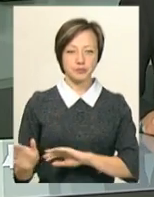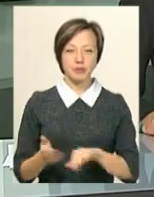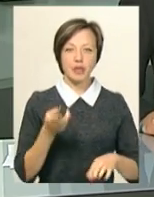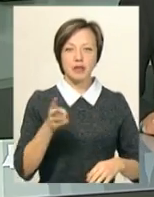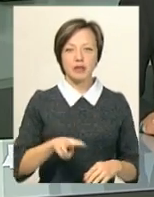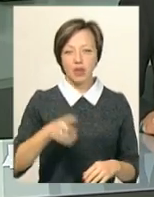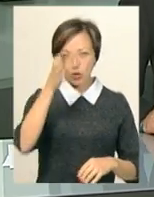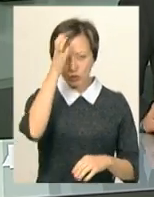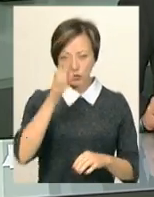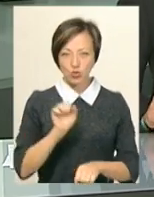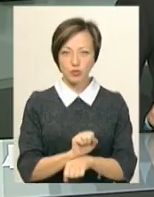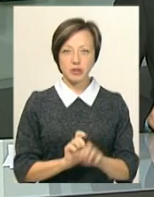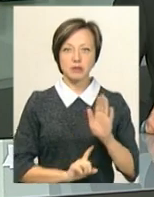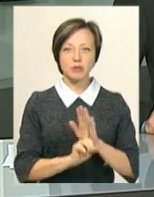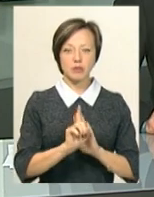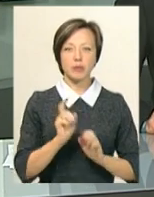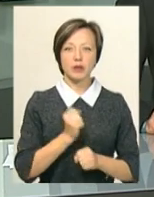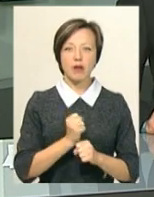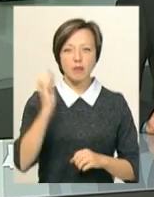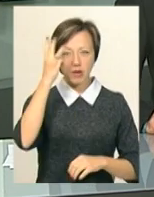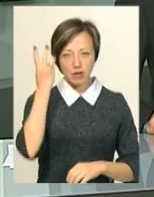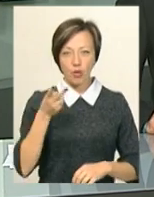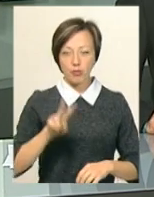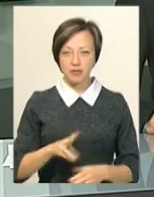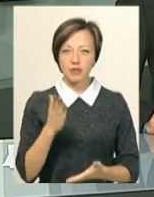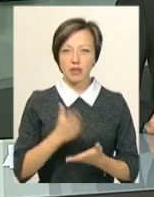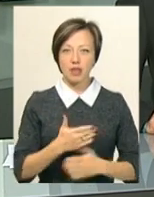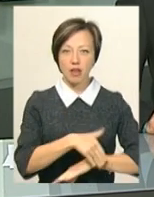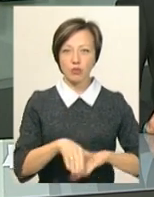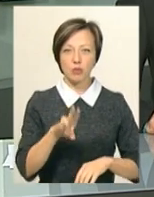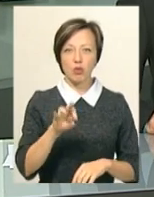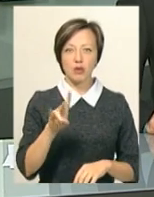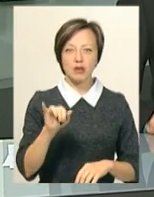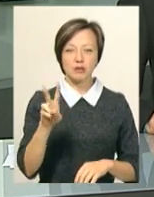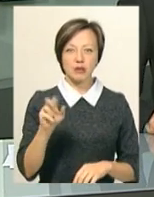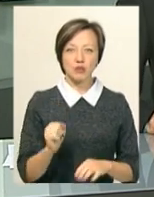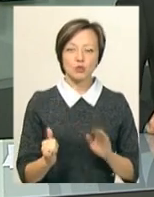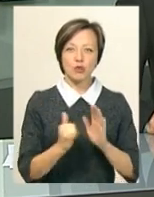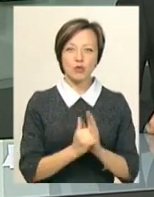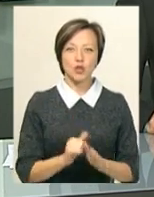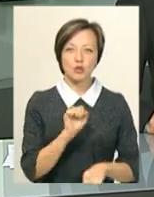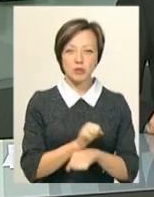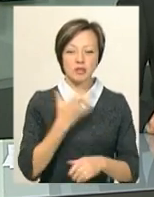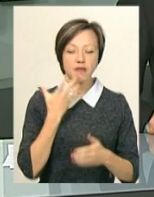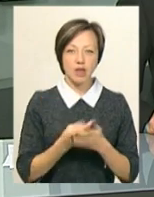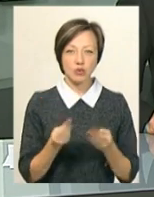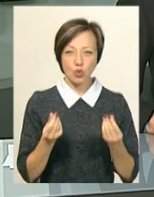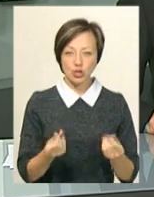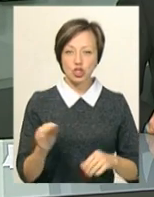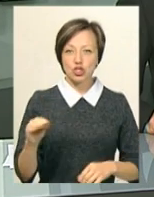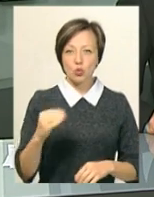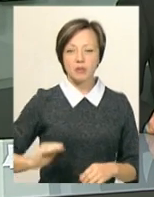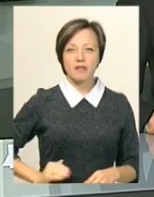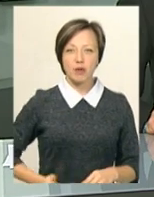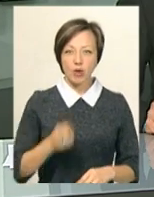розумних зупинки запустили сьогодні у Хмельницькому. Обидві розташовані на вулиці Подільській. Встановила зупинки за власні кошти житомирська